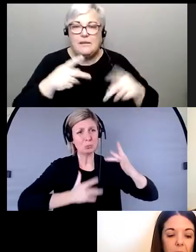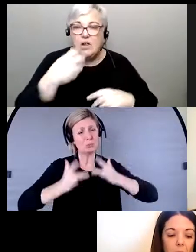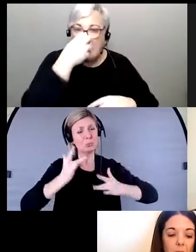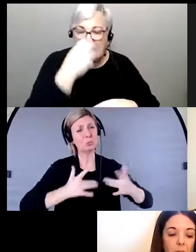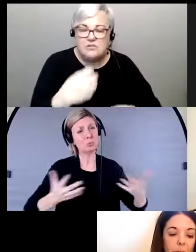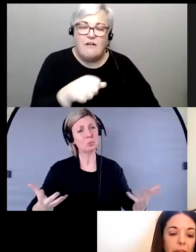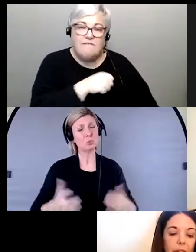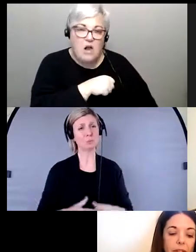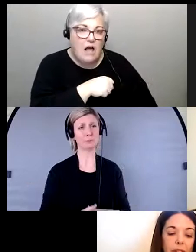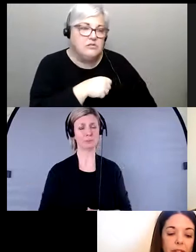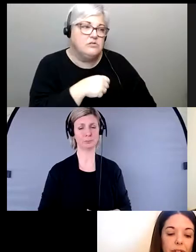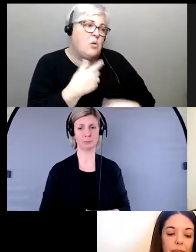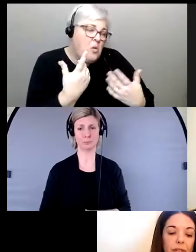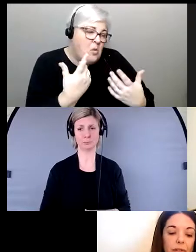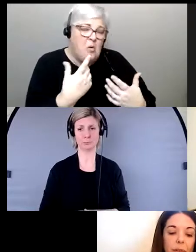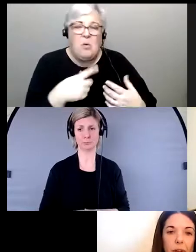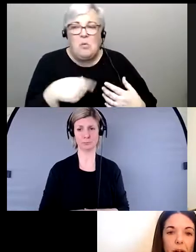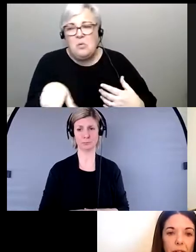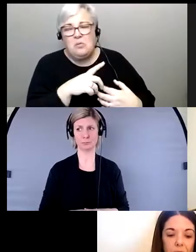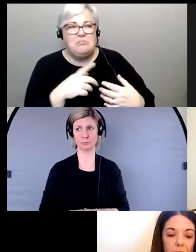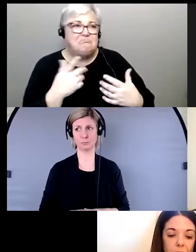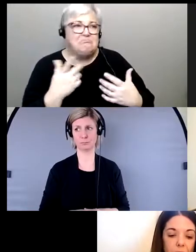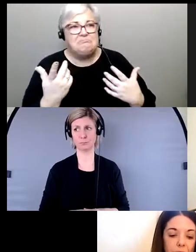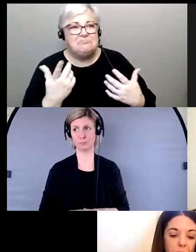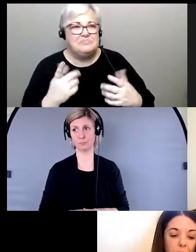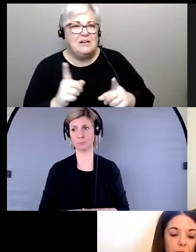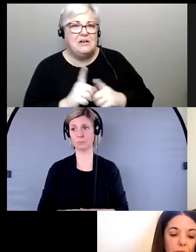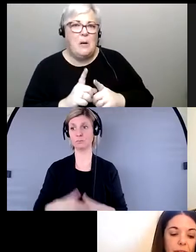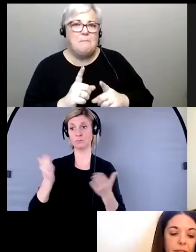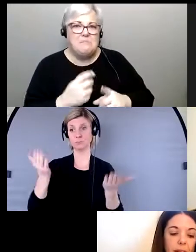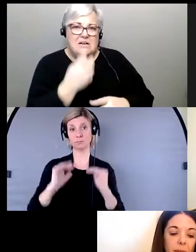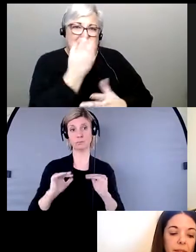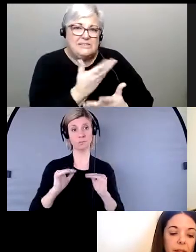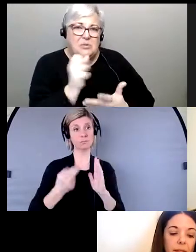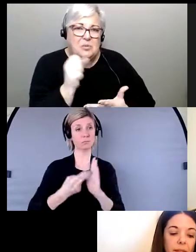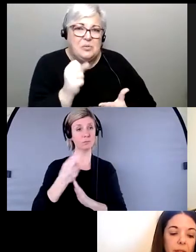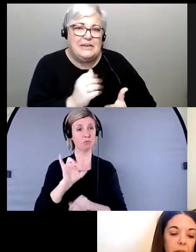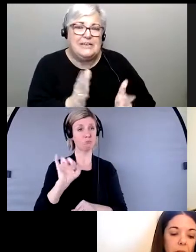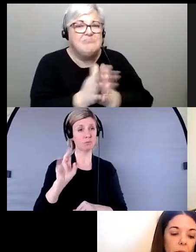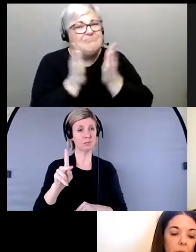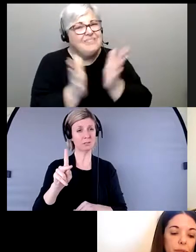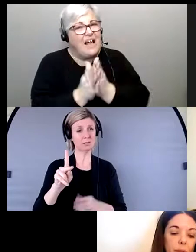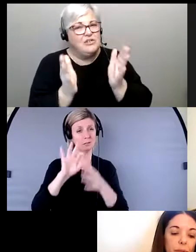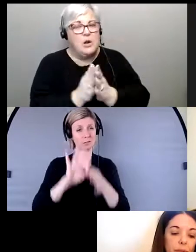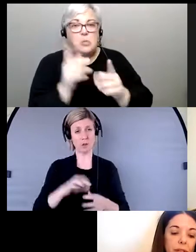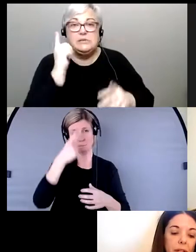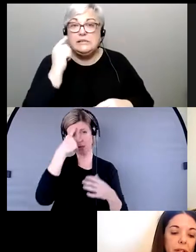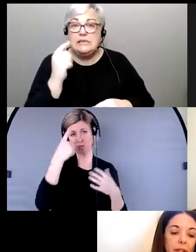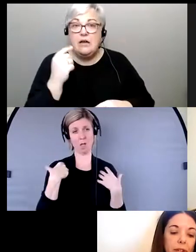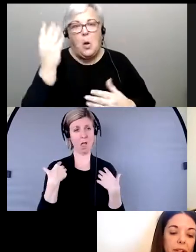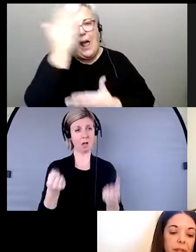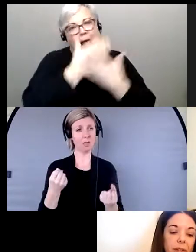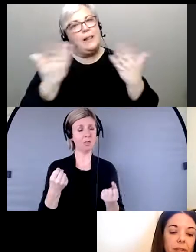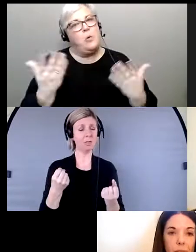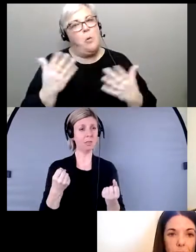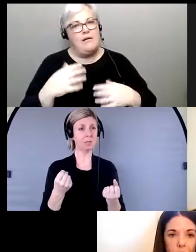violence ou qui souffrent de violence sont beaucoup plus en situation de risque. Il y a également des préoccupations sur le plan de la santé mentale quand il y a